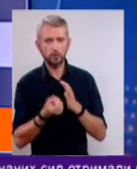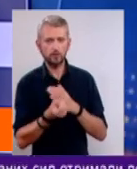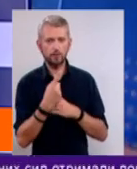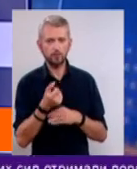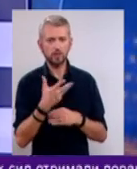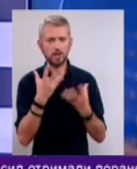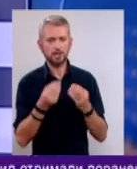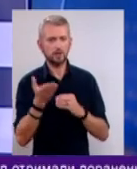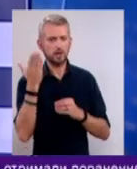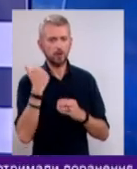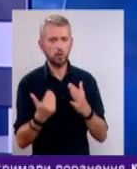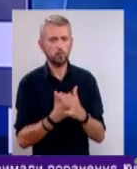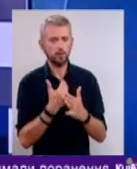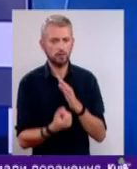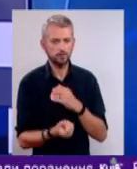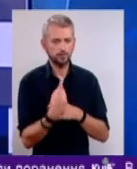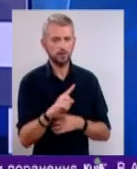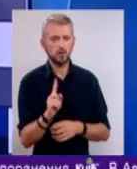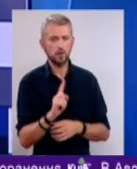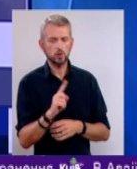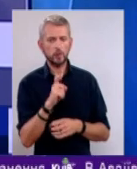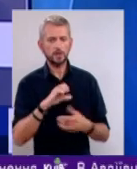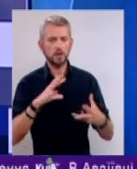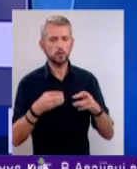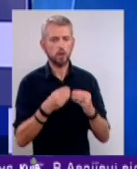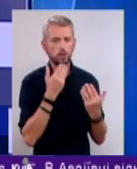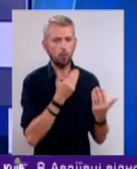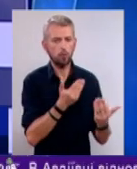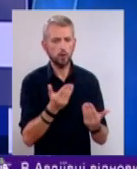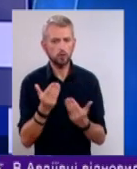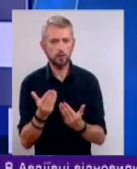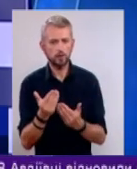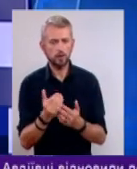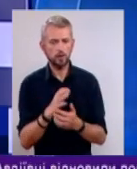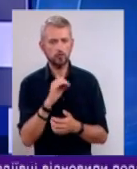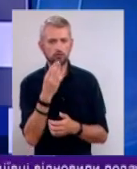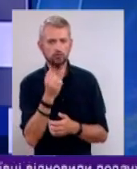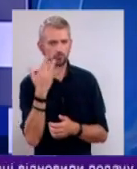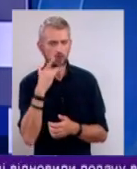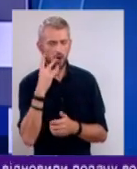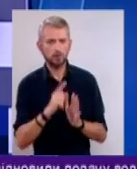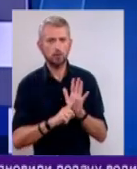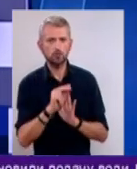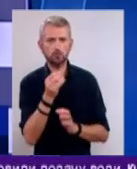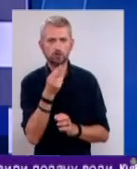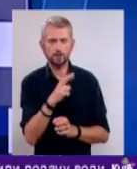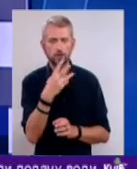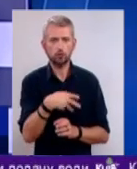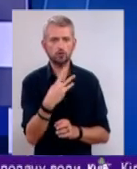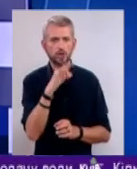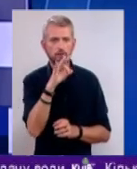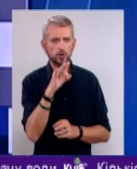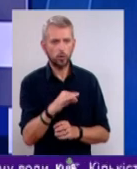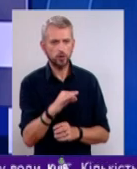буквально кілька днів назад, новина, що за результатами опитування в США на початку червня 44%